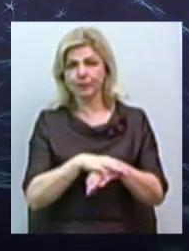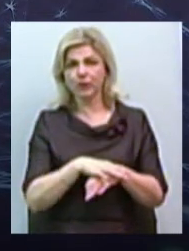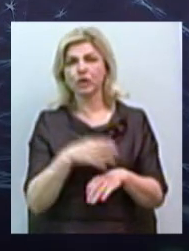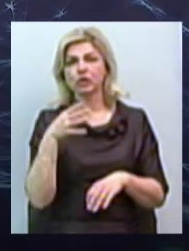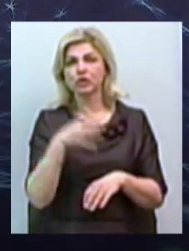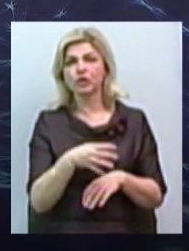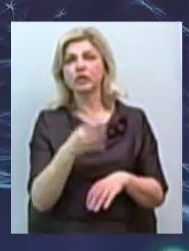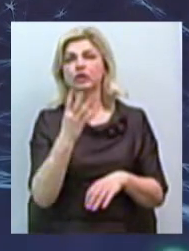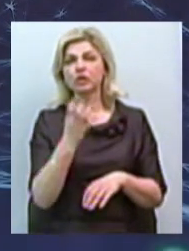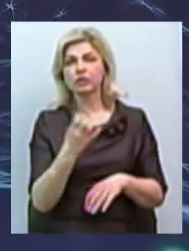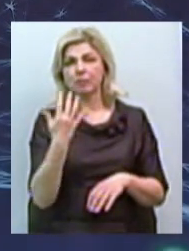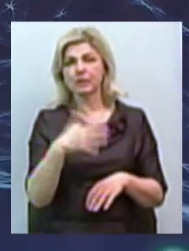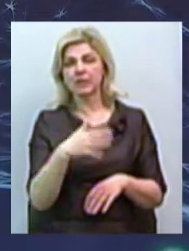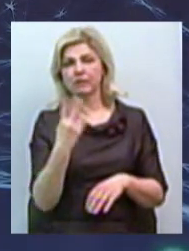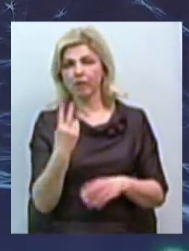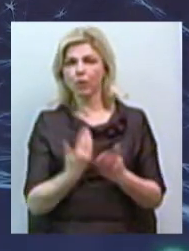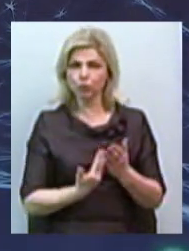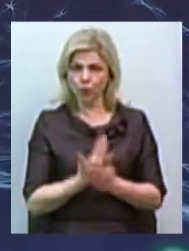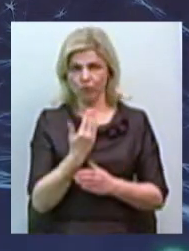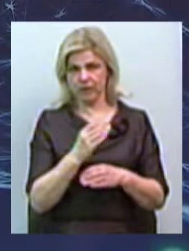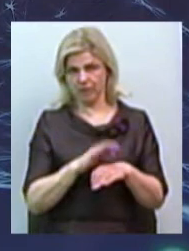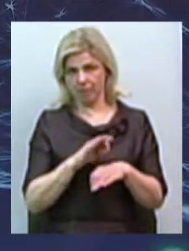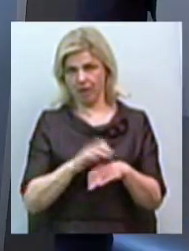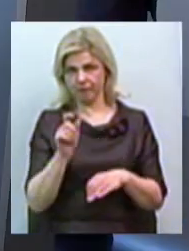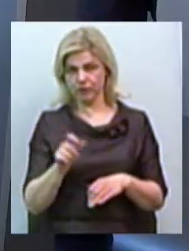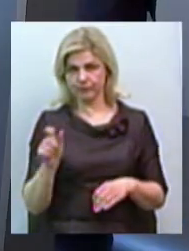,452 нових заболевання.